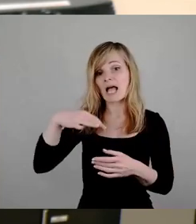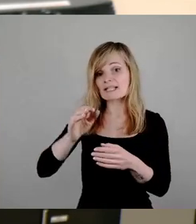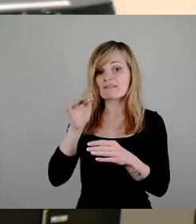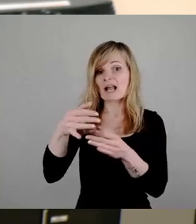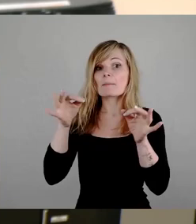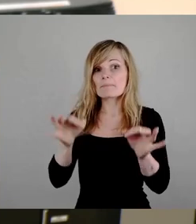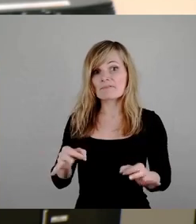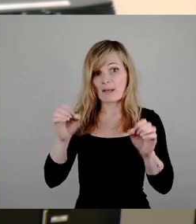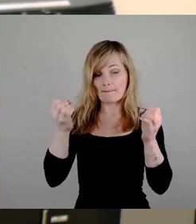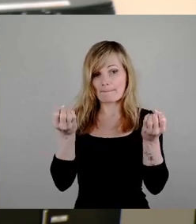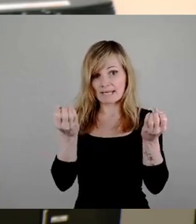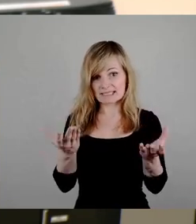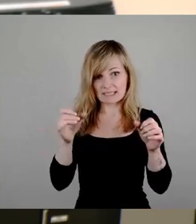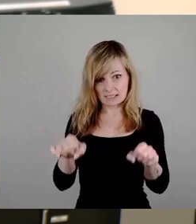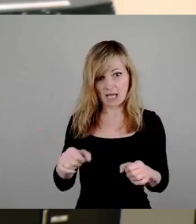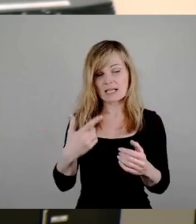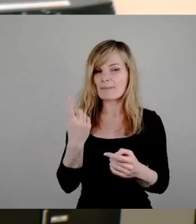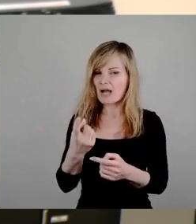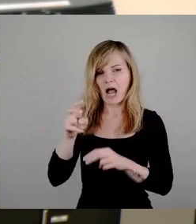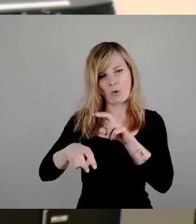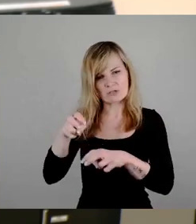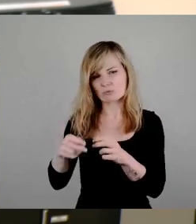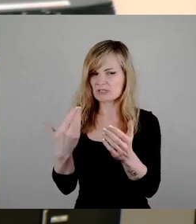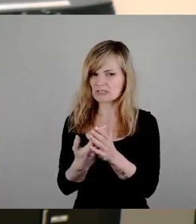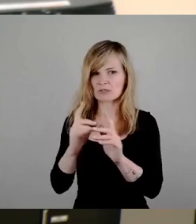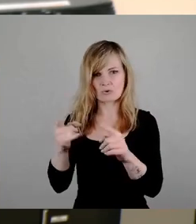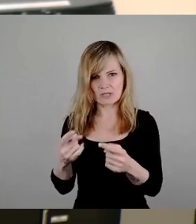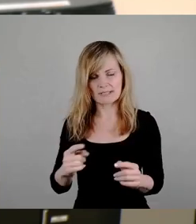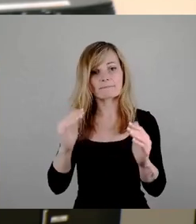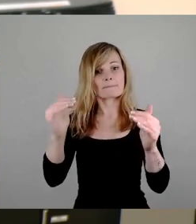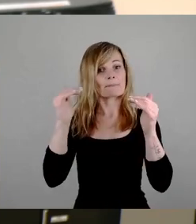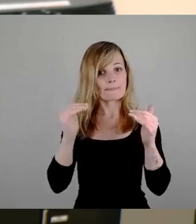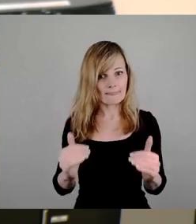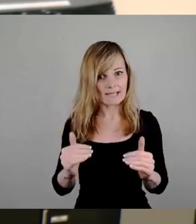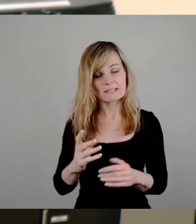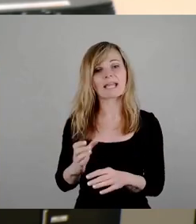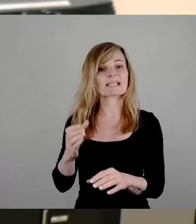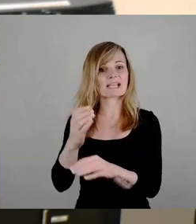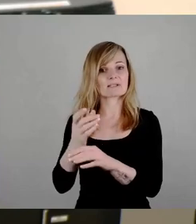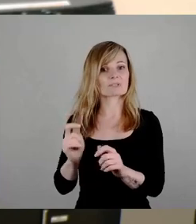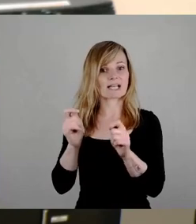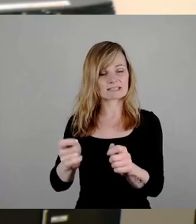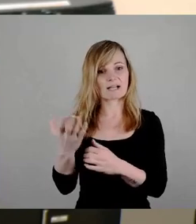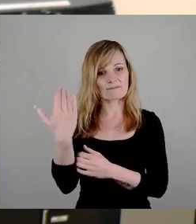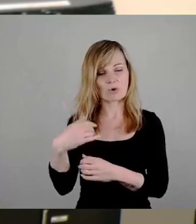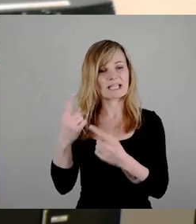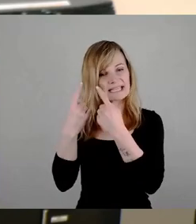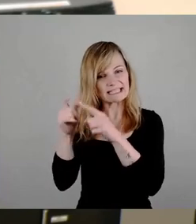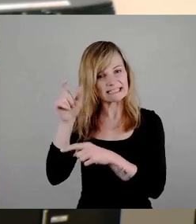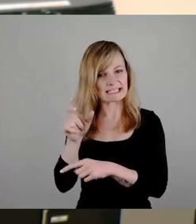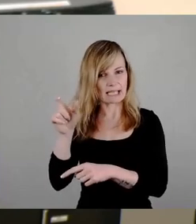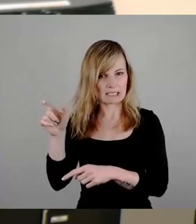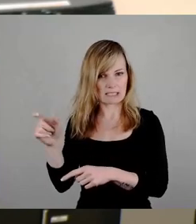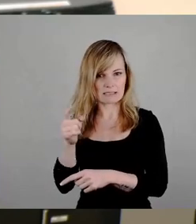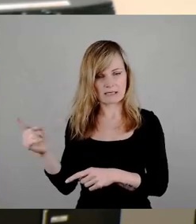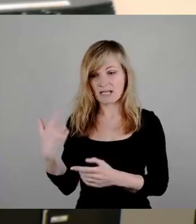aber das soll nicht ausgenutzt werden. Dann kommt der Ersetzungsantrag der Dissidenten. Ich habe eigentlich auch gar nichts anderes